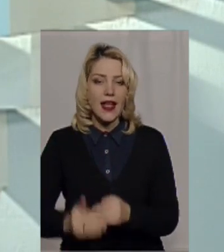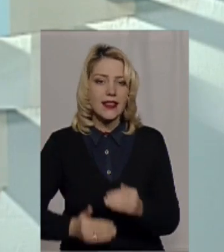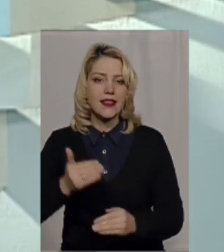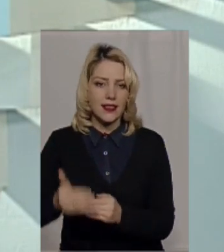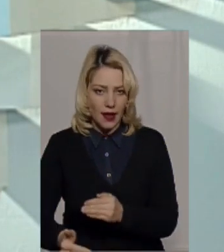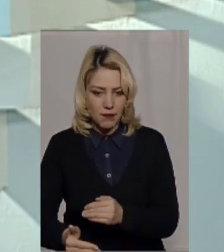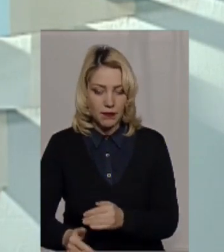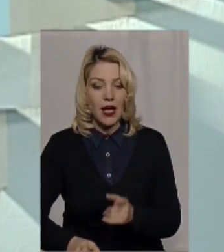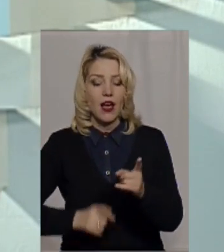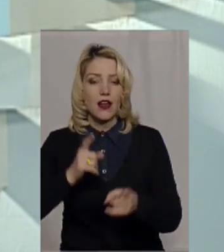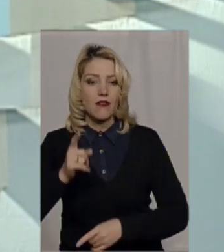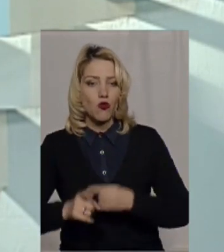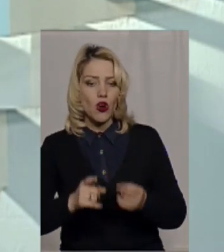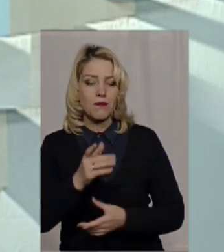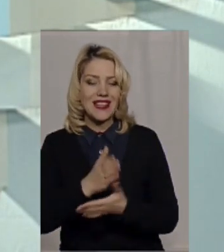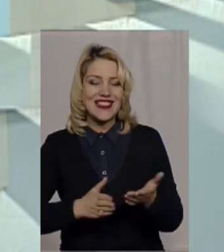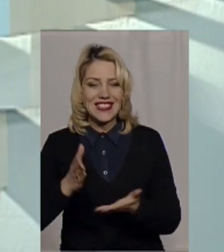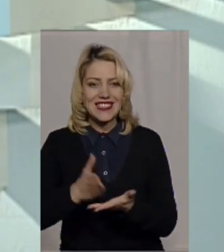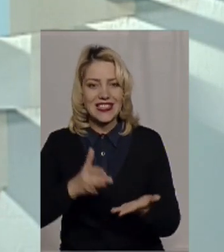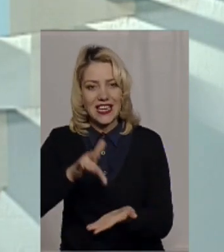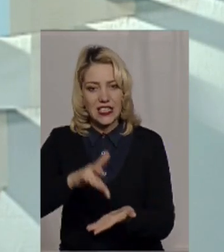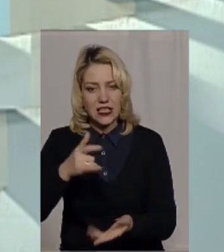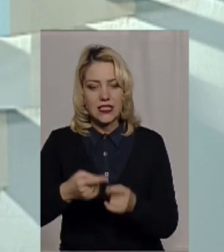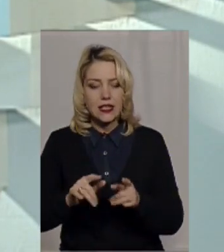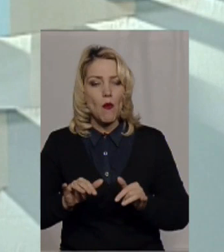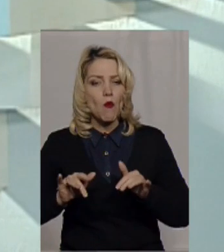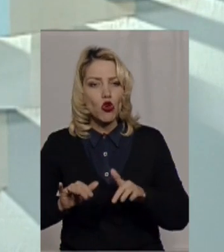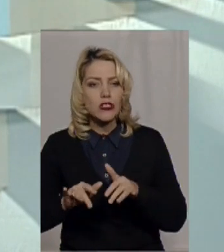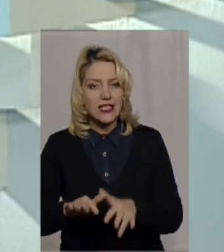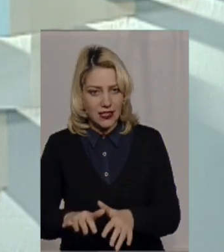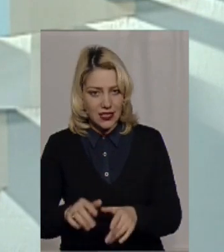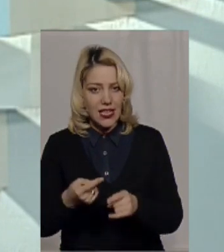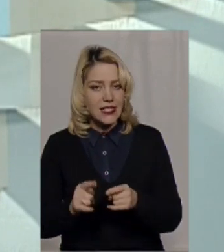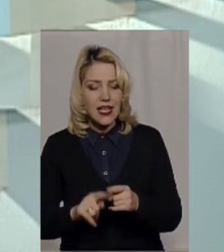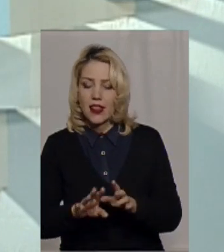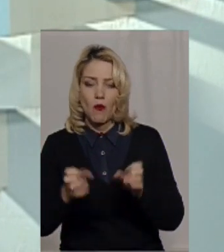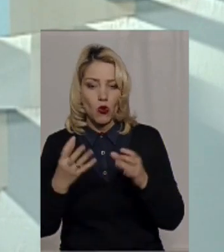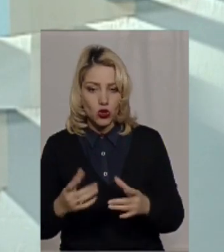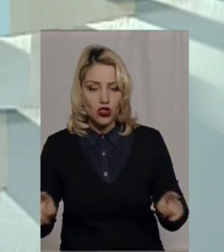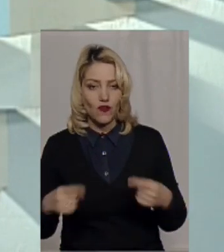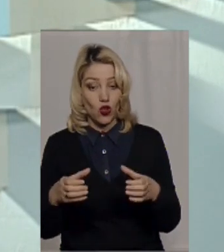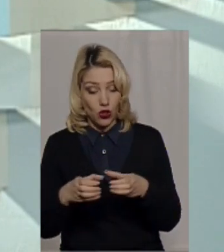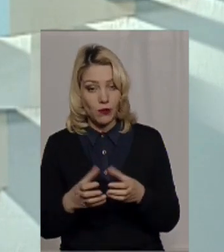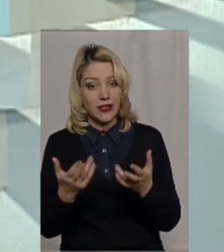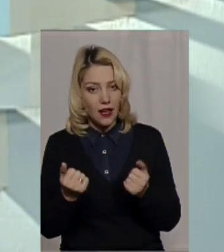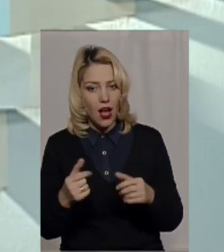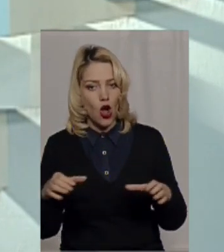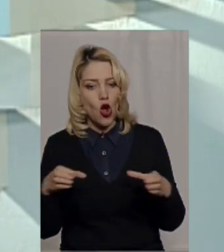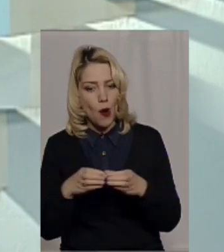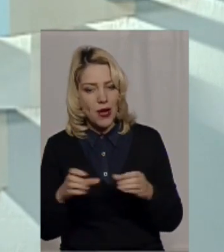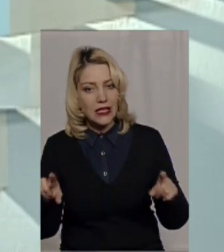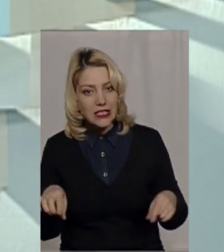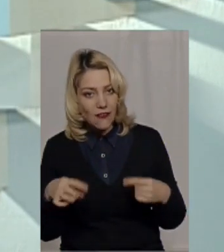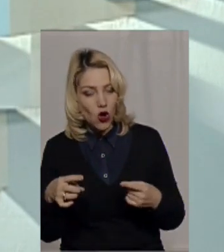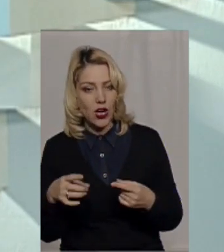Реформа децентралізації – це процес. Це не просто створити громаду. Громада створилась. А далі її треба